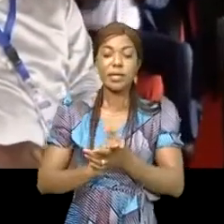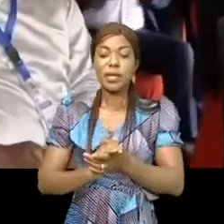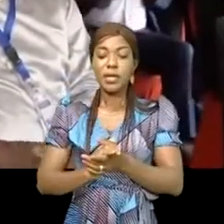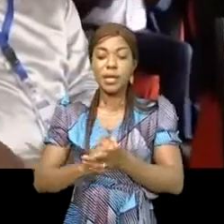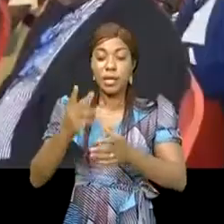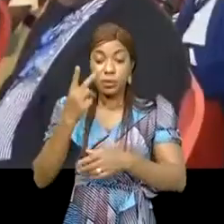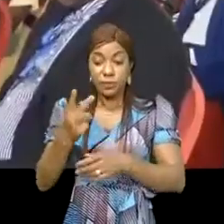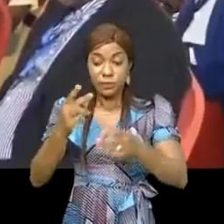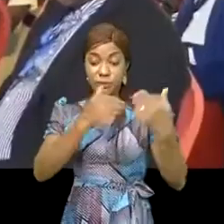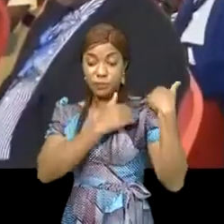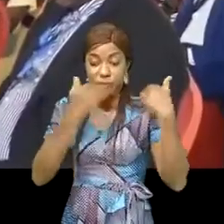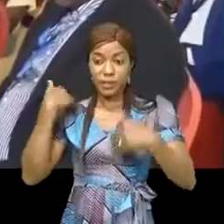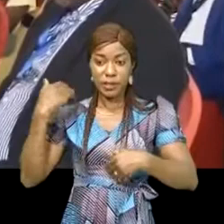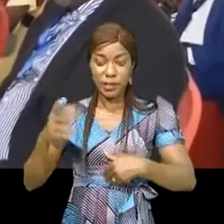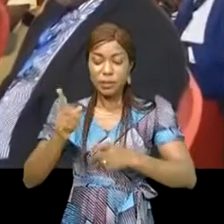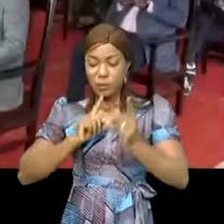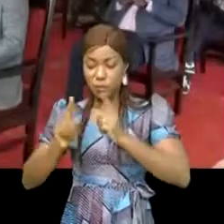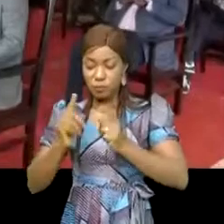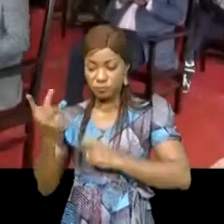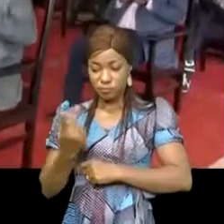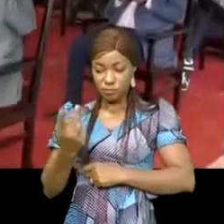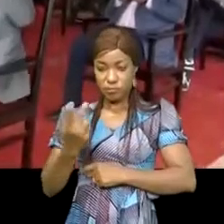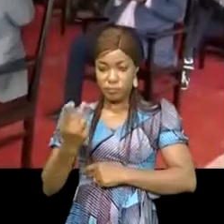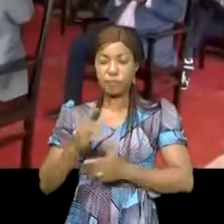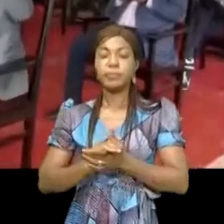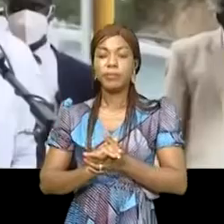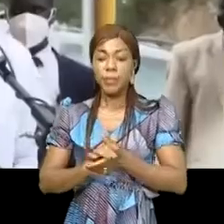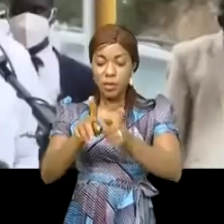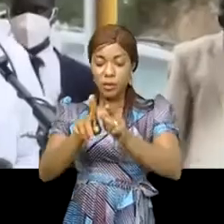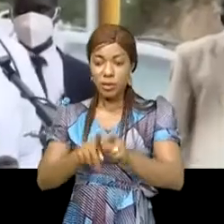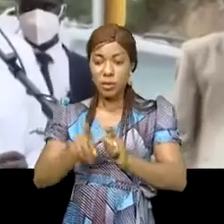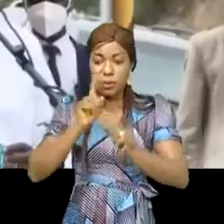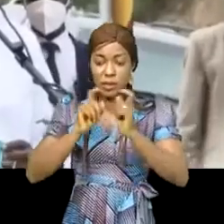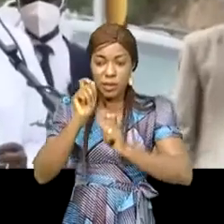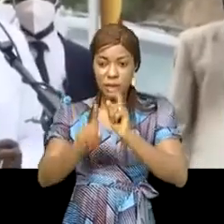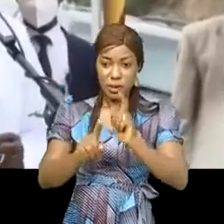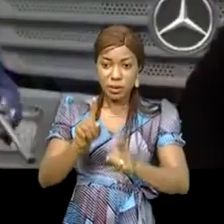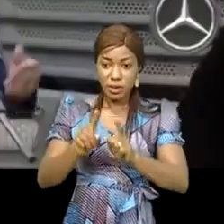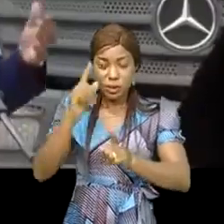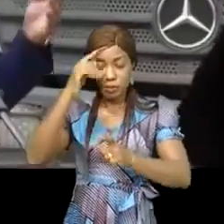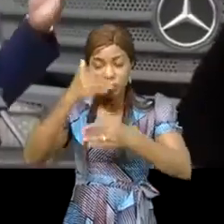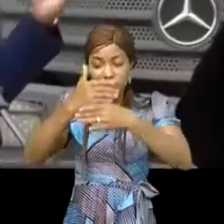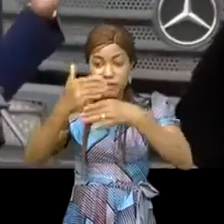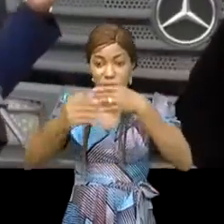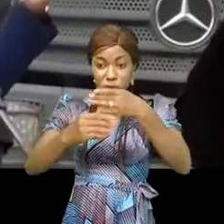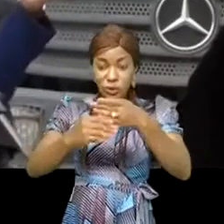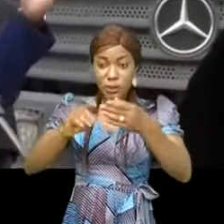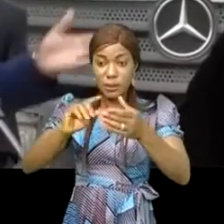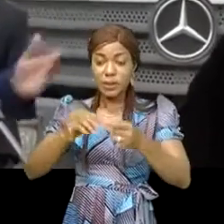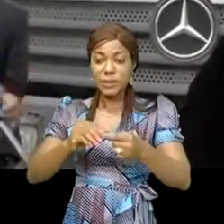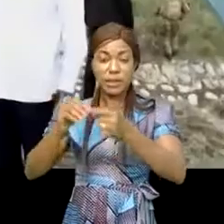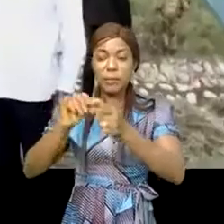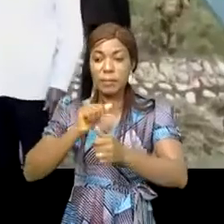'État ont eu un tête-à-tête de plus d'une heure au cours duquel ils ont évoqué des questions de développement d'infrastructures mais aussi des questions